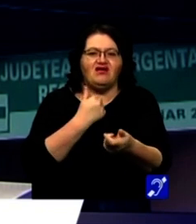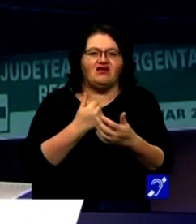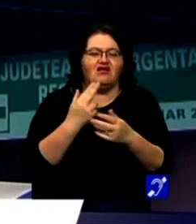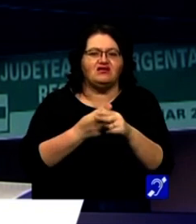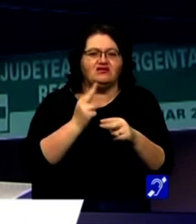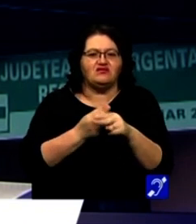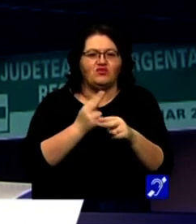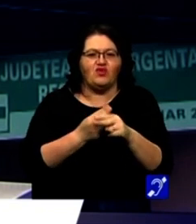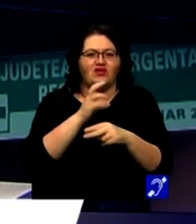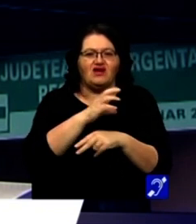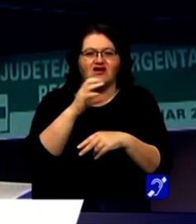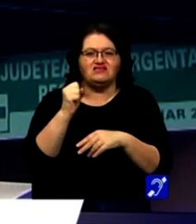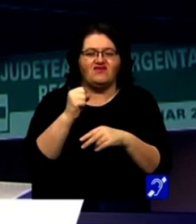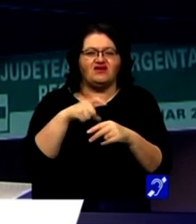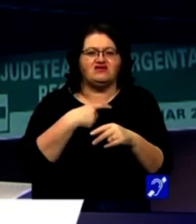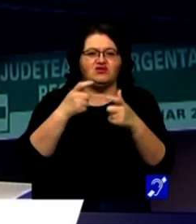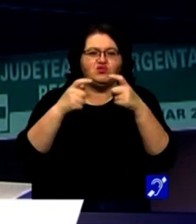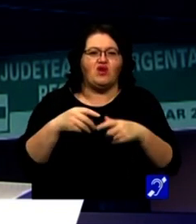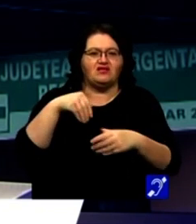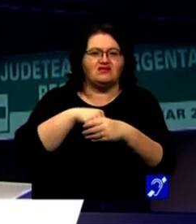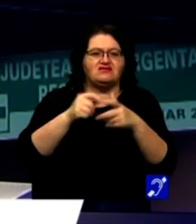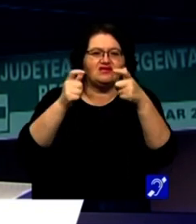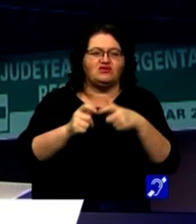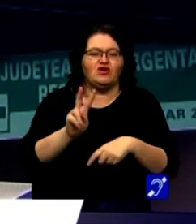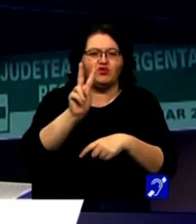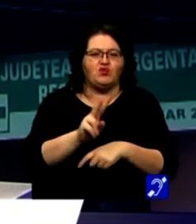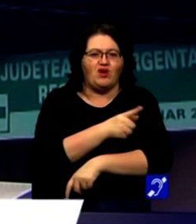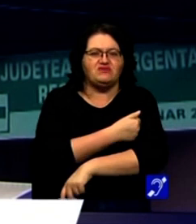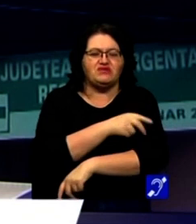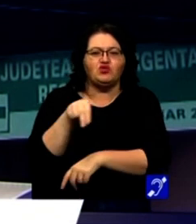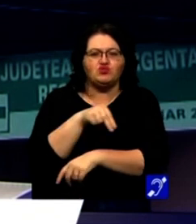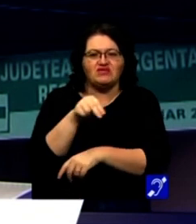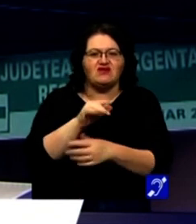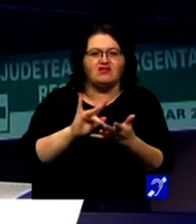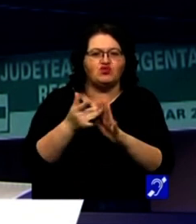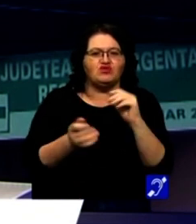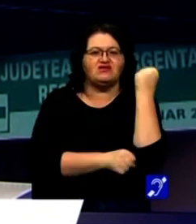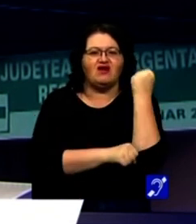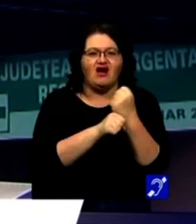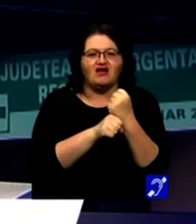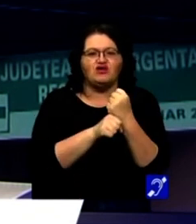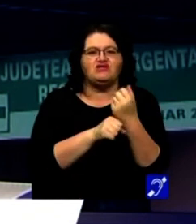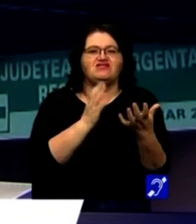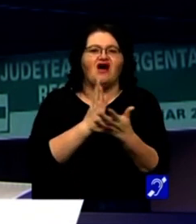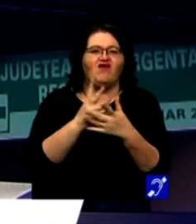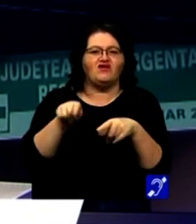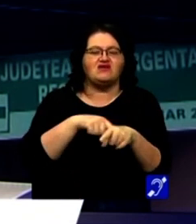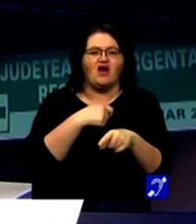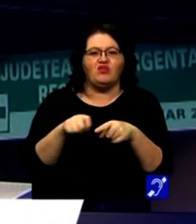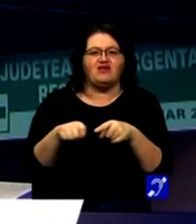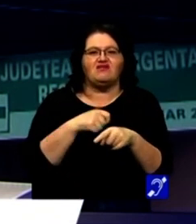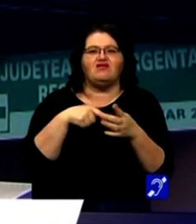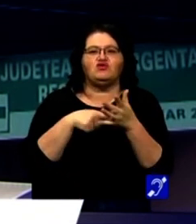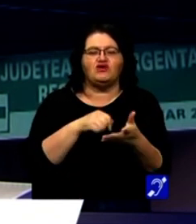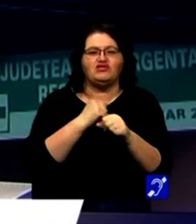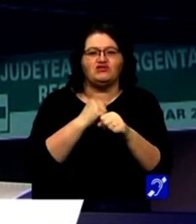și boli metabolice din Caraș-Severin, situată în incinta staționarului 2 al Spitalului Județean de Urgență Reșița, a fost reabilitată, iar